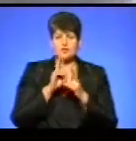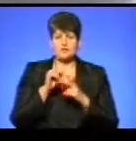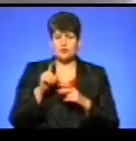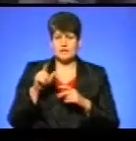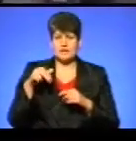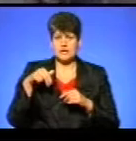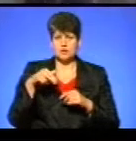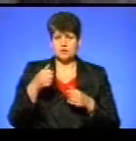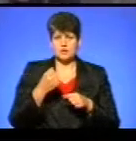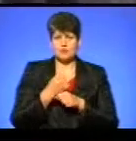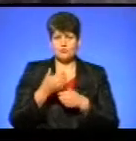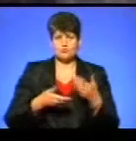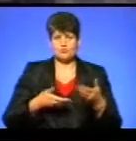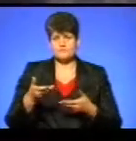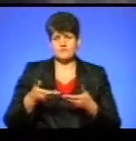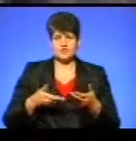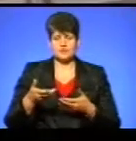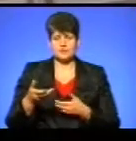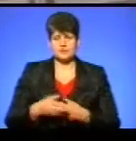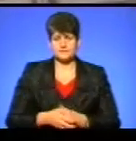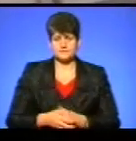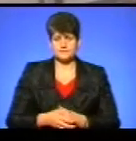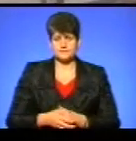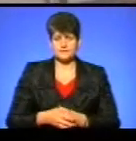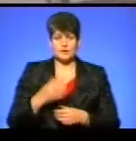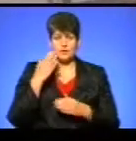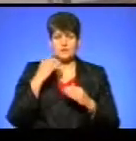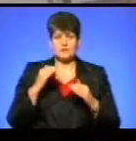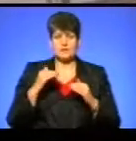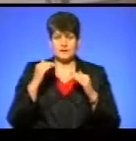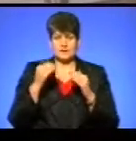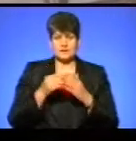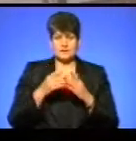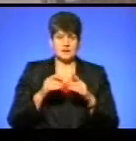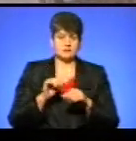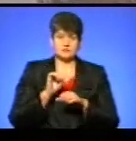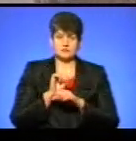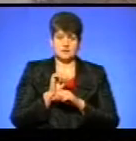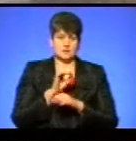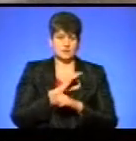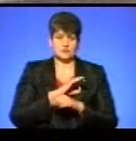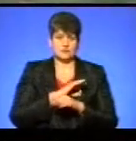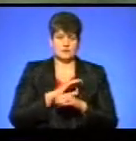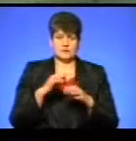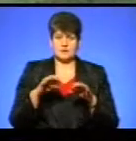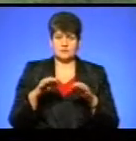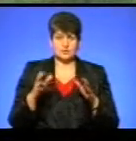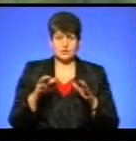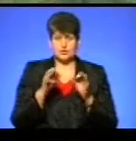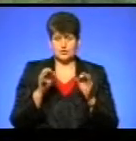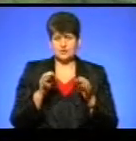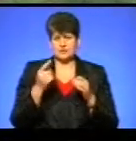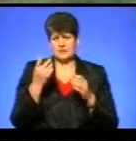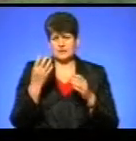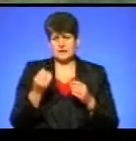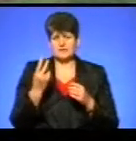які йдуть на роботу пішки. Відколи підняли ціни, я перестала користуватися транспортом. Нічого, день-два